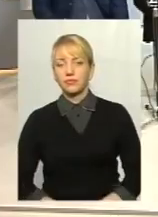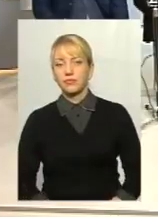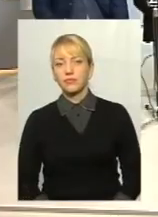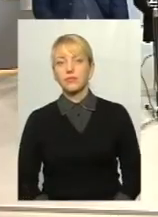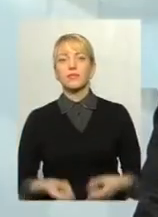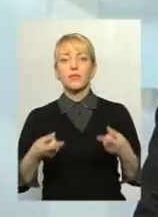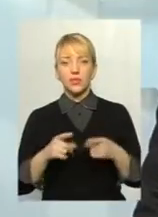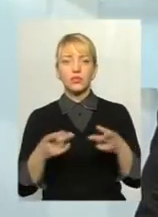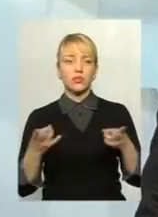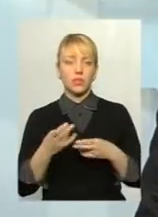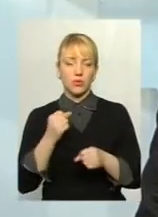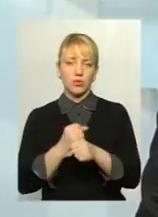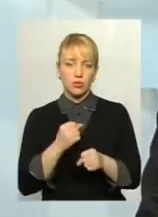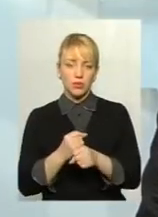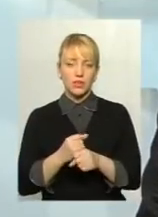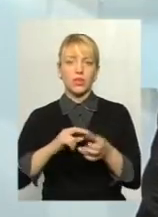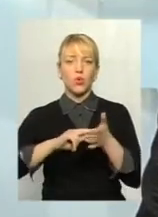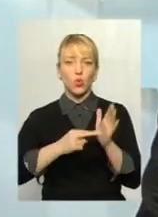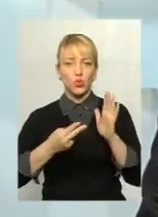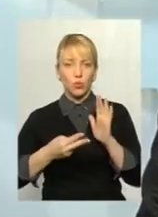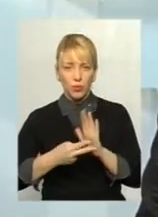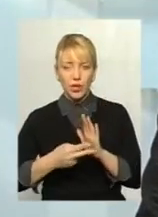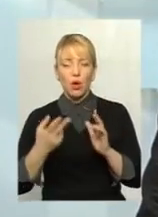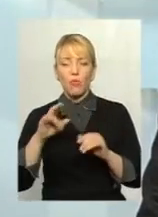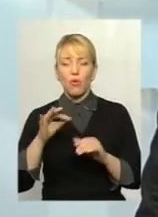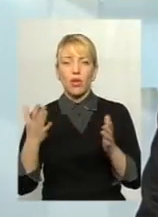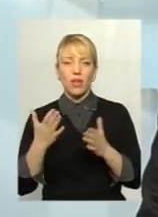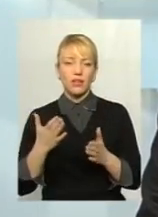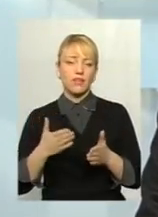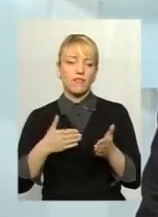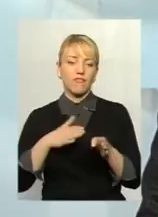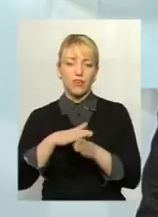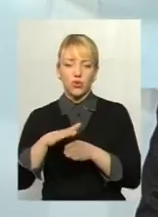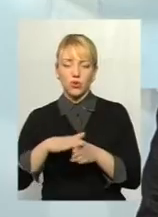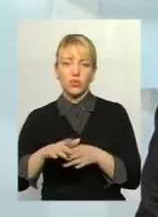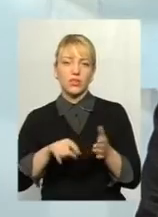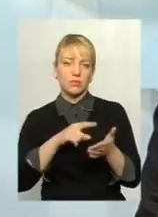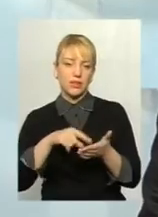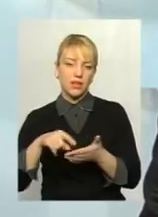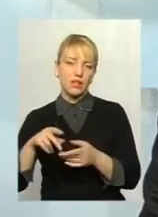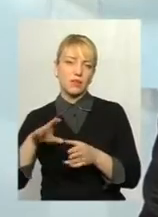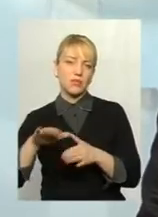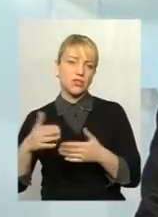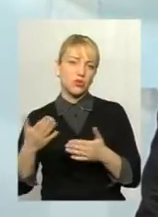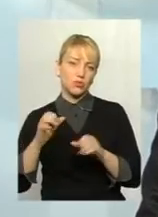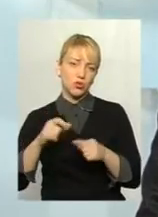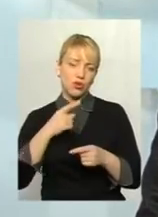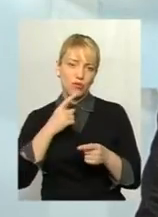Дійсно, треба розробити дорожню карту, по якій виконати цілий ряд питань, і після цього можна говорити про ринок земель.